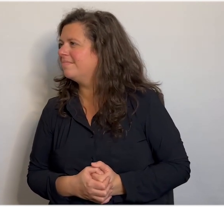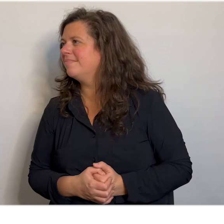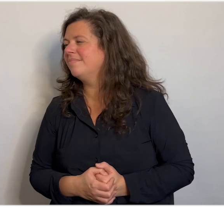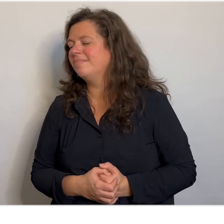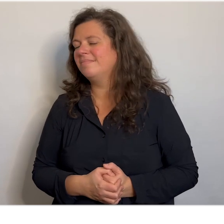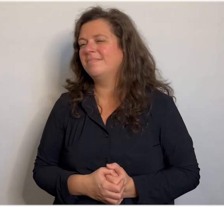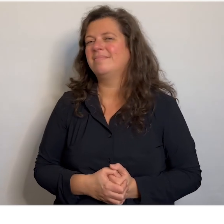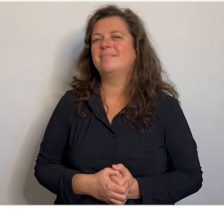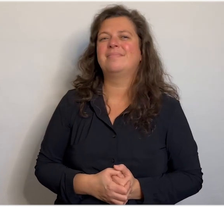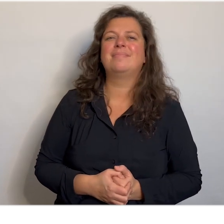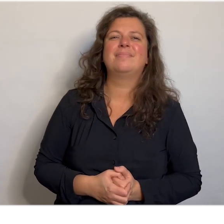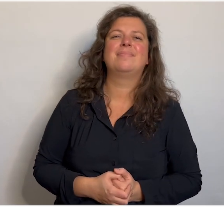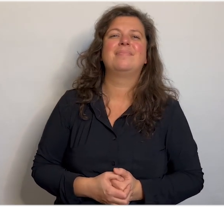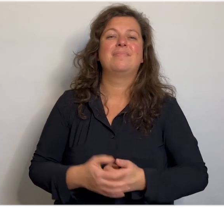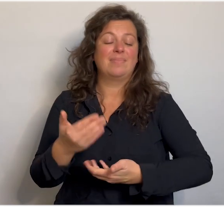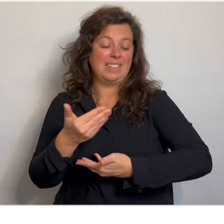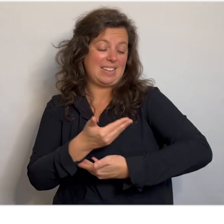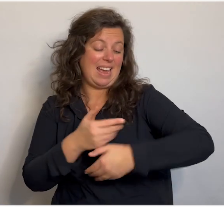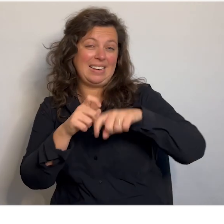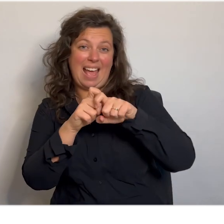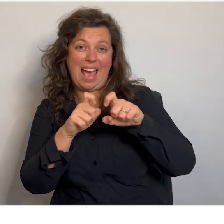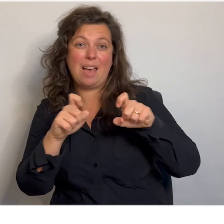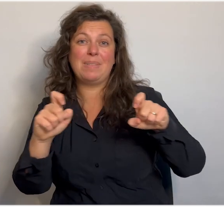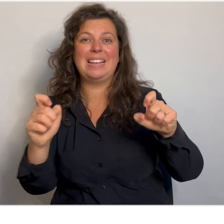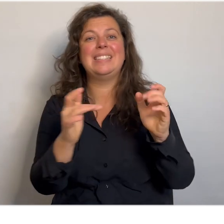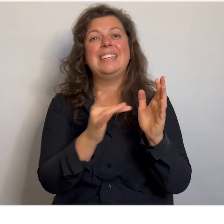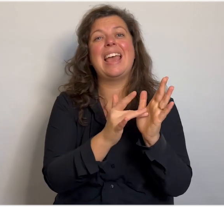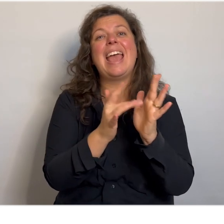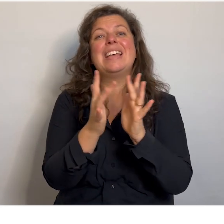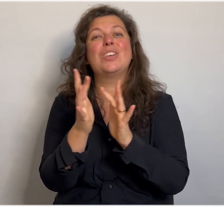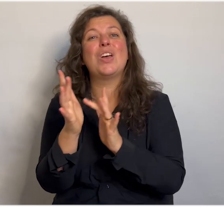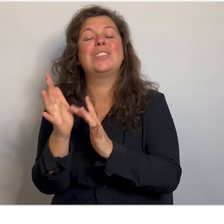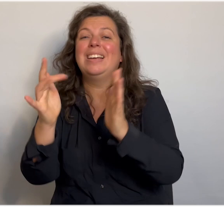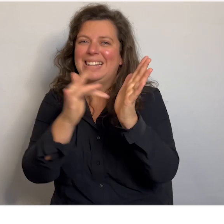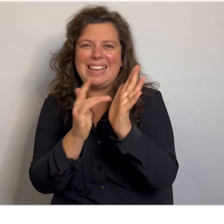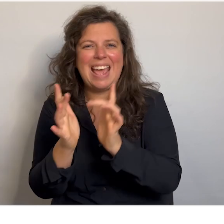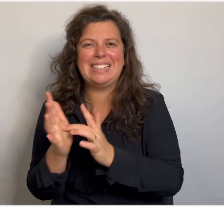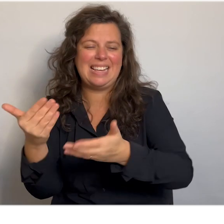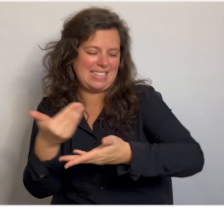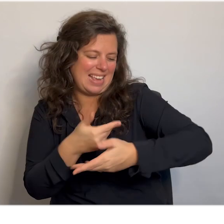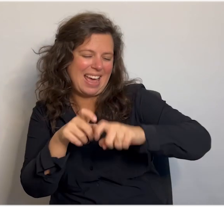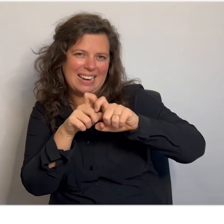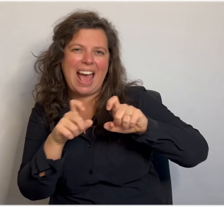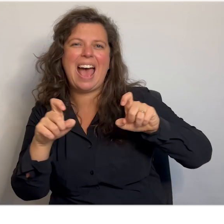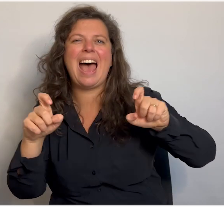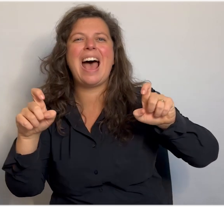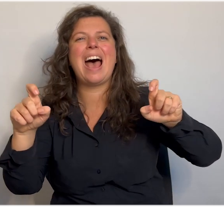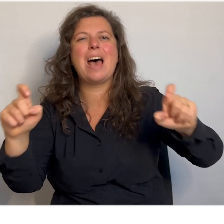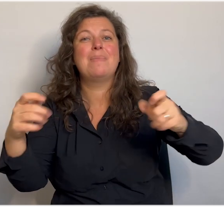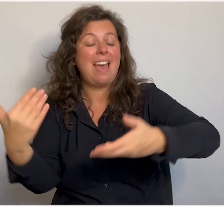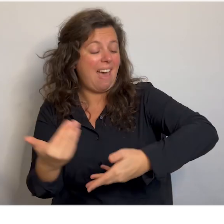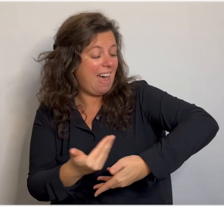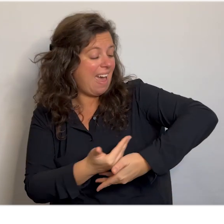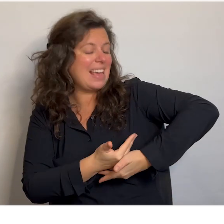Zijn naam is Jezus, Jezus Jezus is zijn naam.